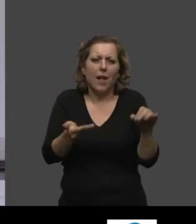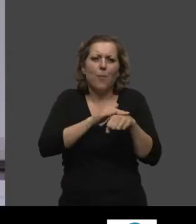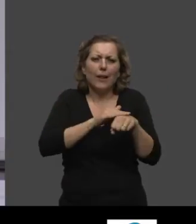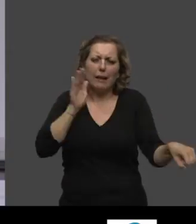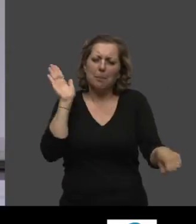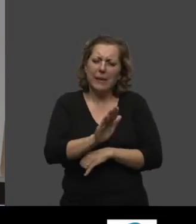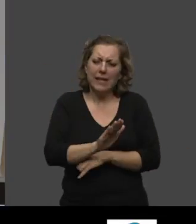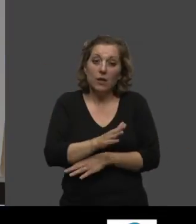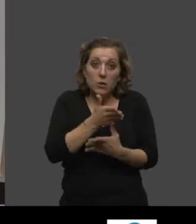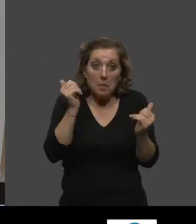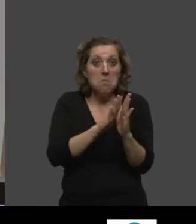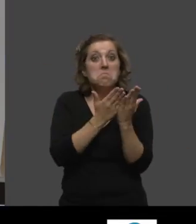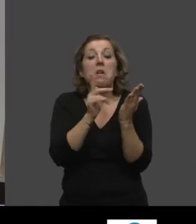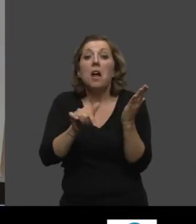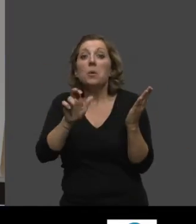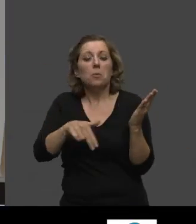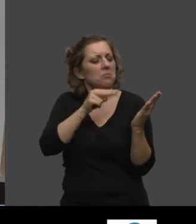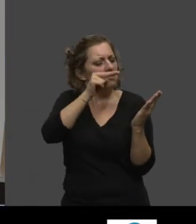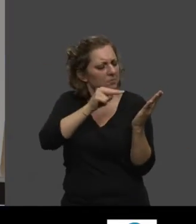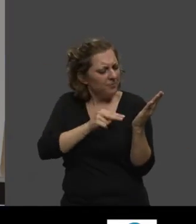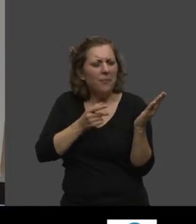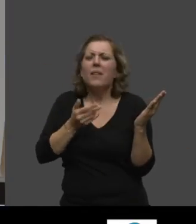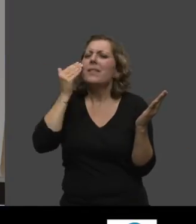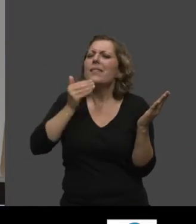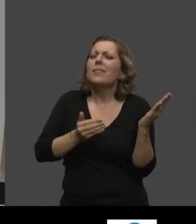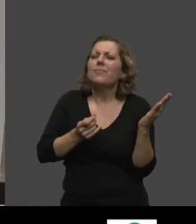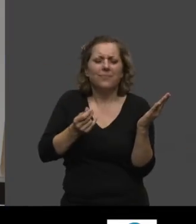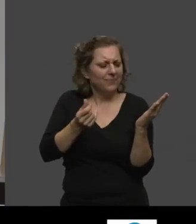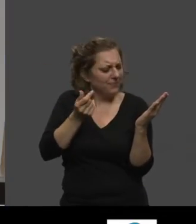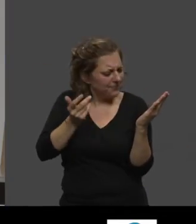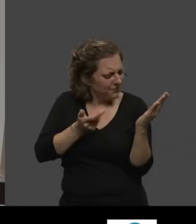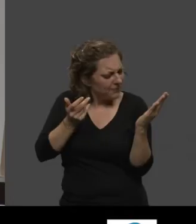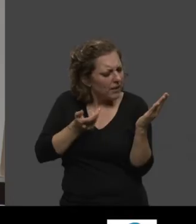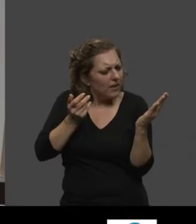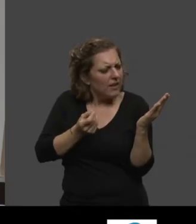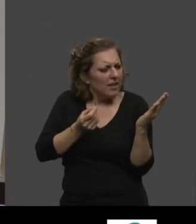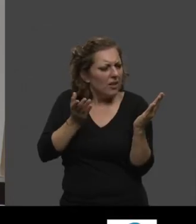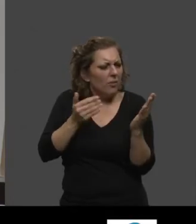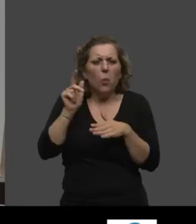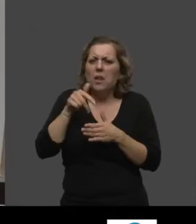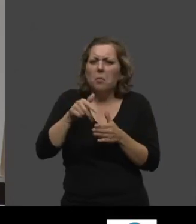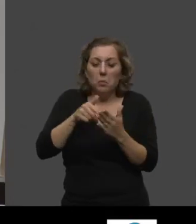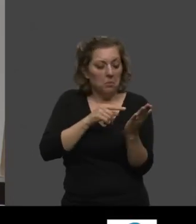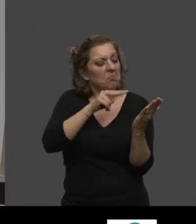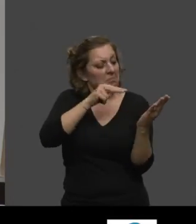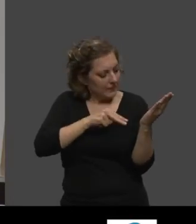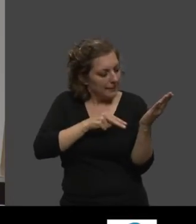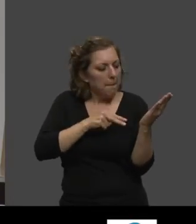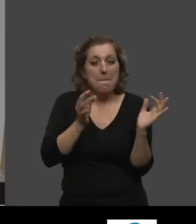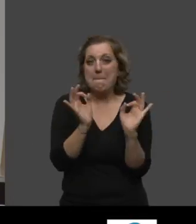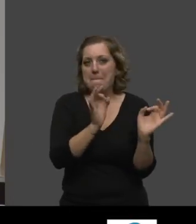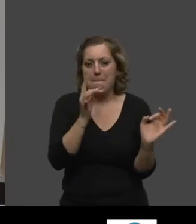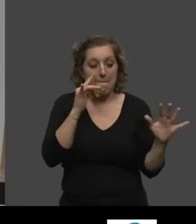ne sais pas s'il est là, mais enfin, il parle de... C'est peut-être au début. Non, je ne le vois pas. Bon,